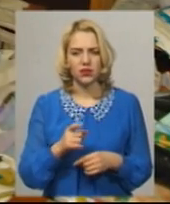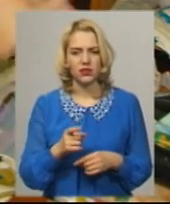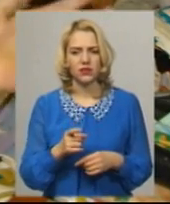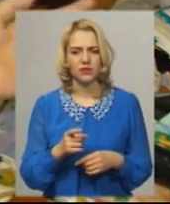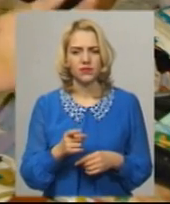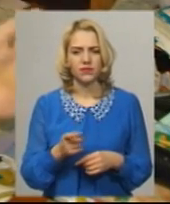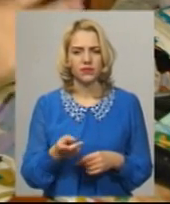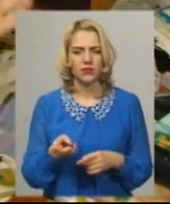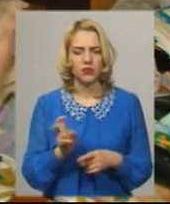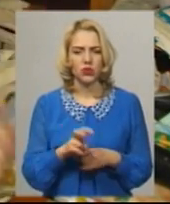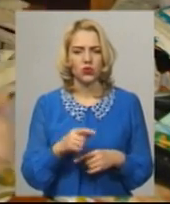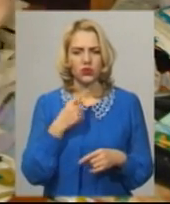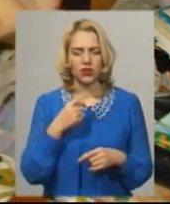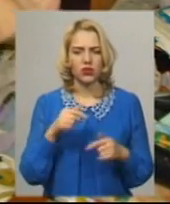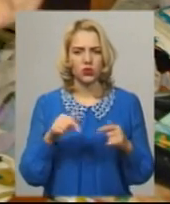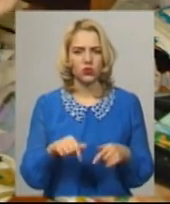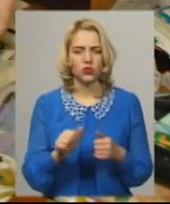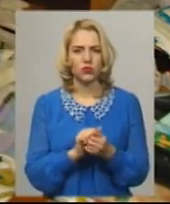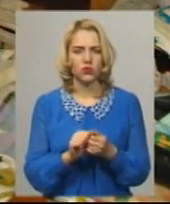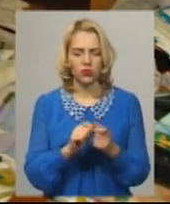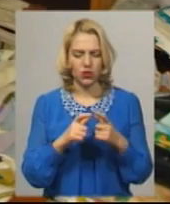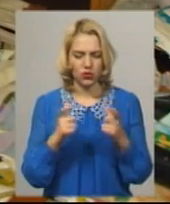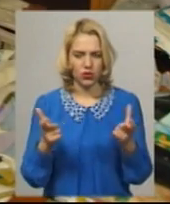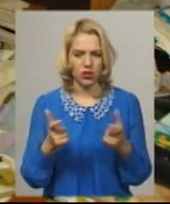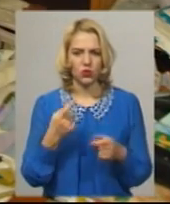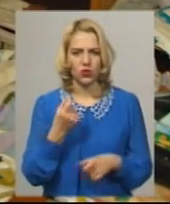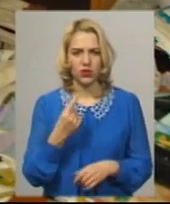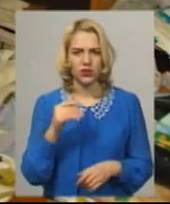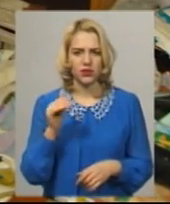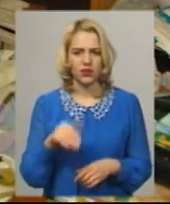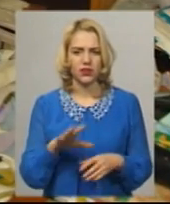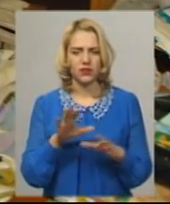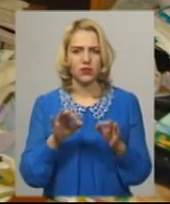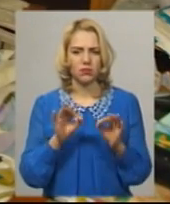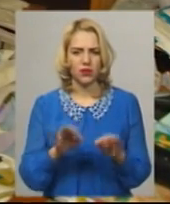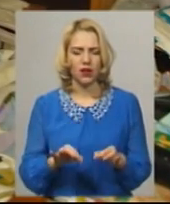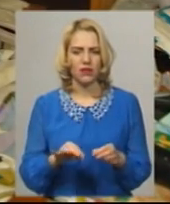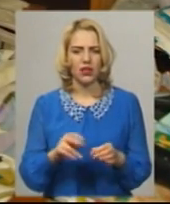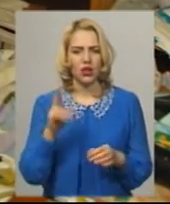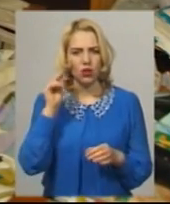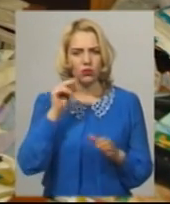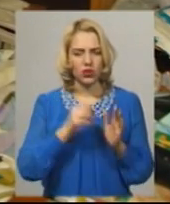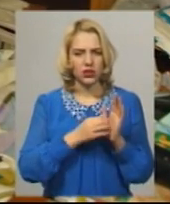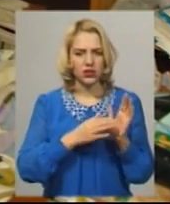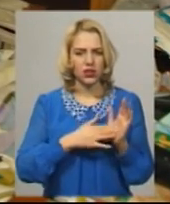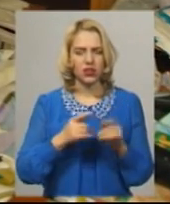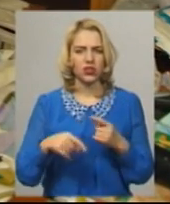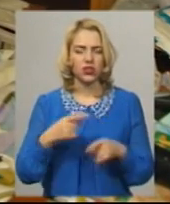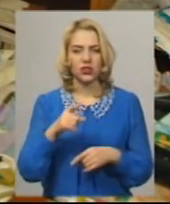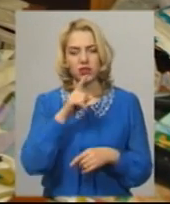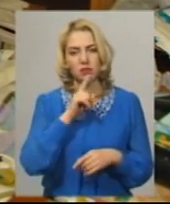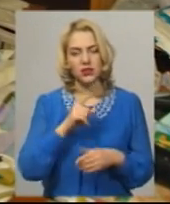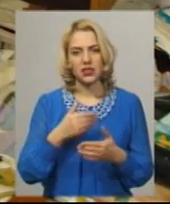приходить мені, вони сказали, тут, бумажку мені десь лишили, 11 тисяч, це все правильно, показник той.